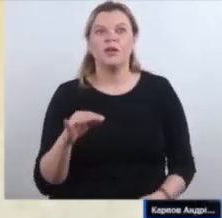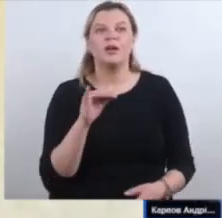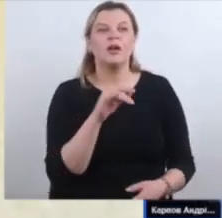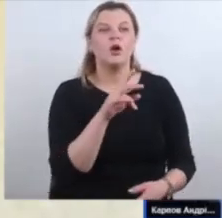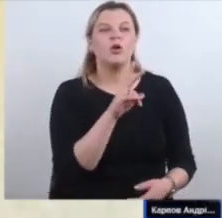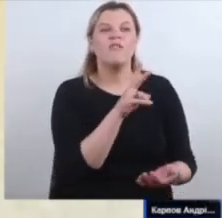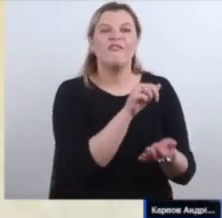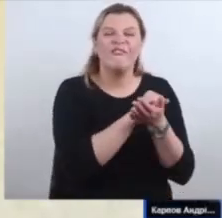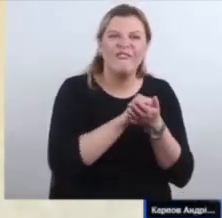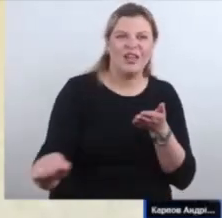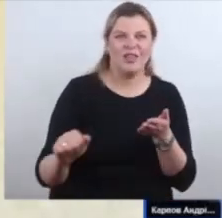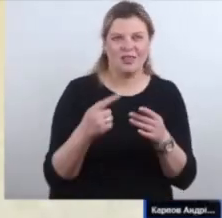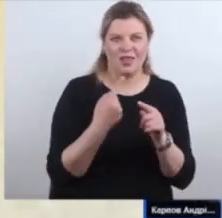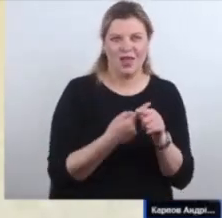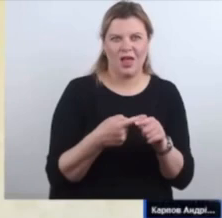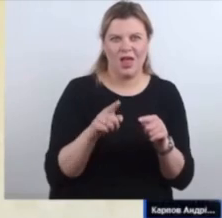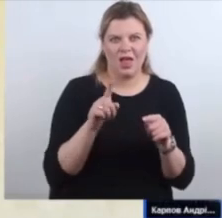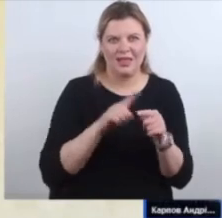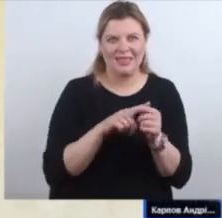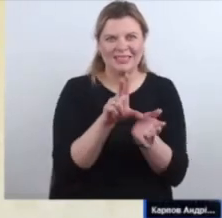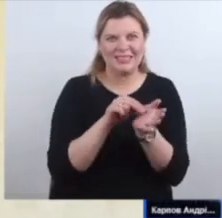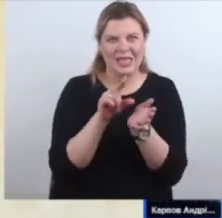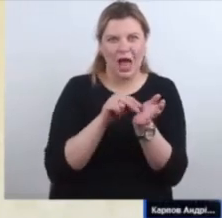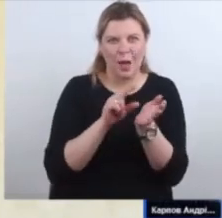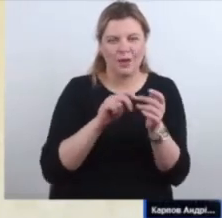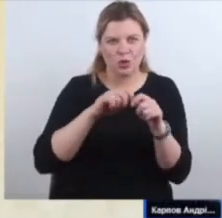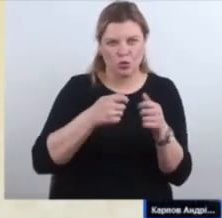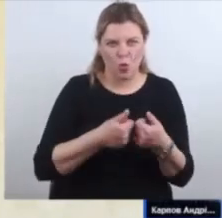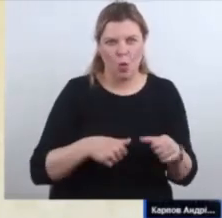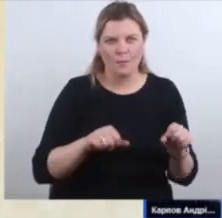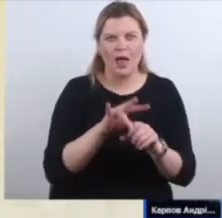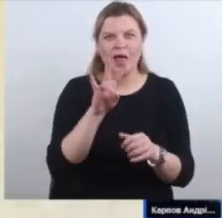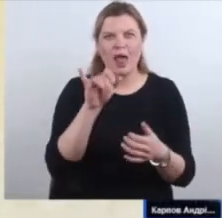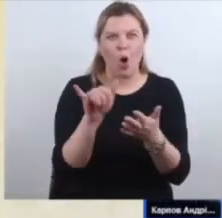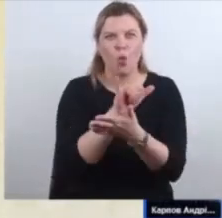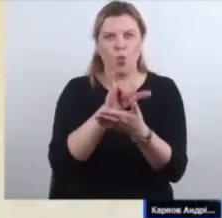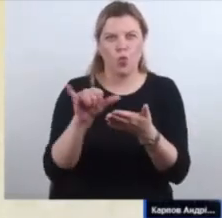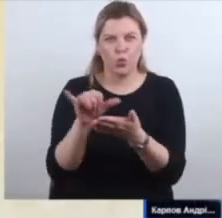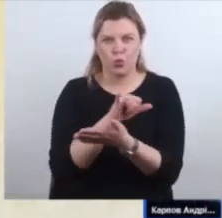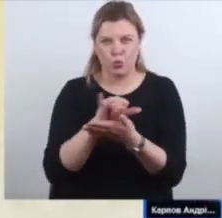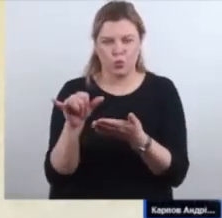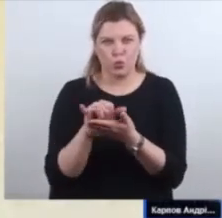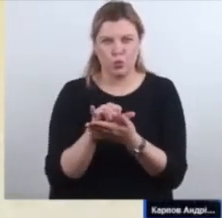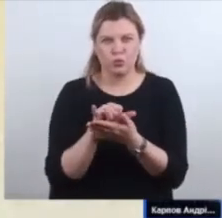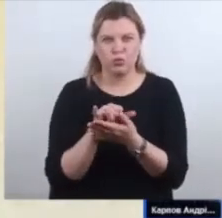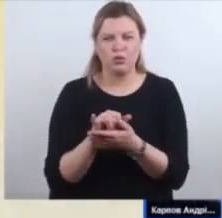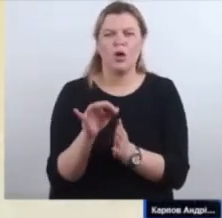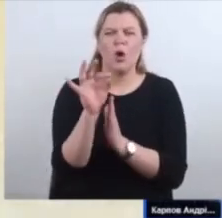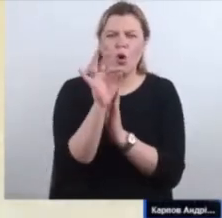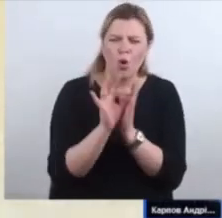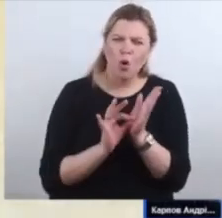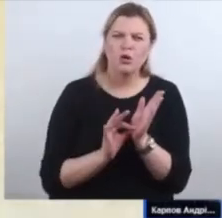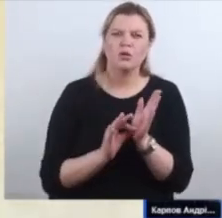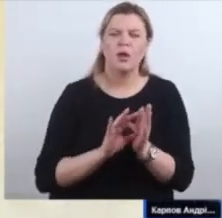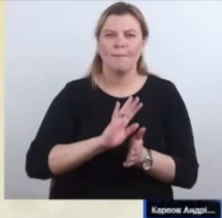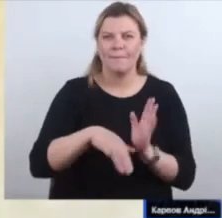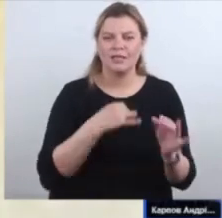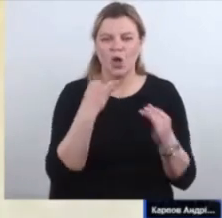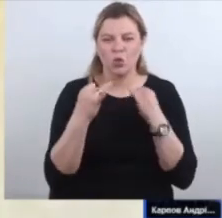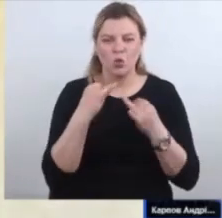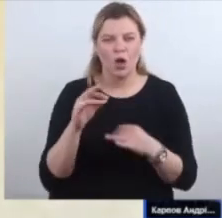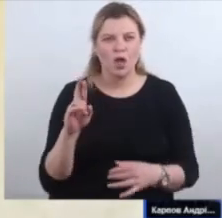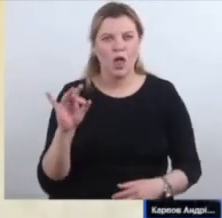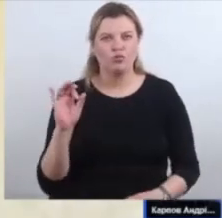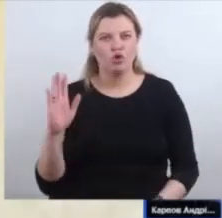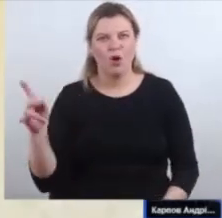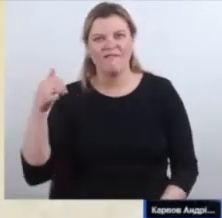цієї комісії на платформі YouTube. Тобто, одразу після розмови Ямщикова